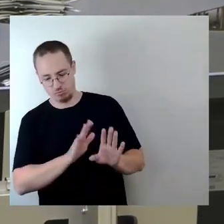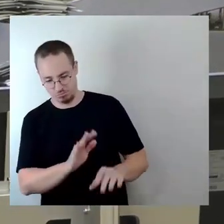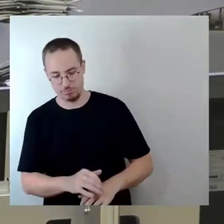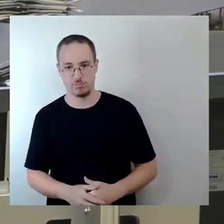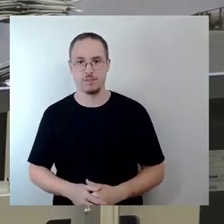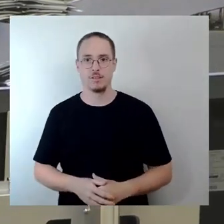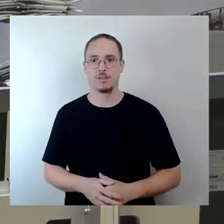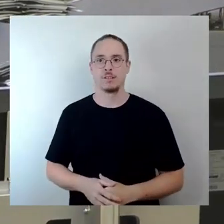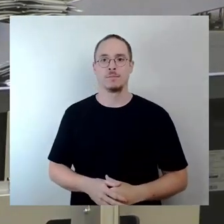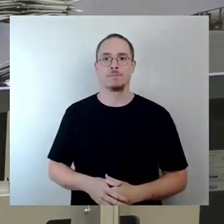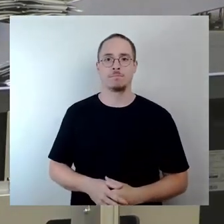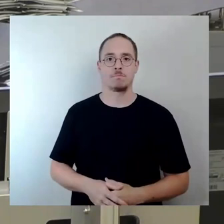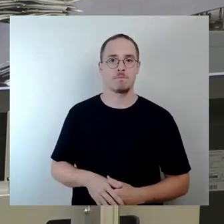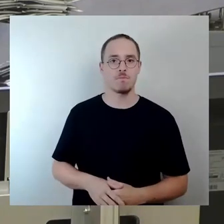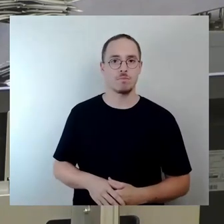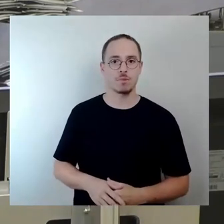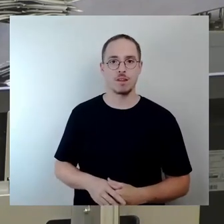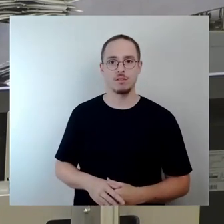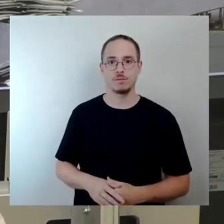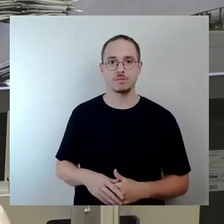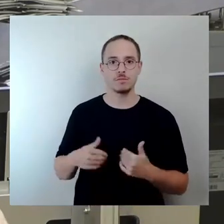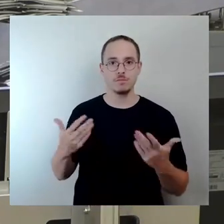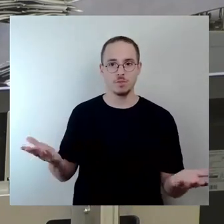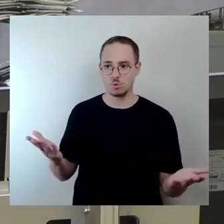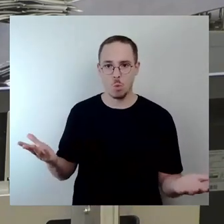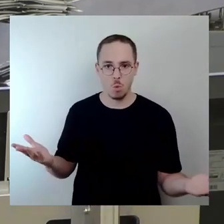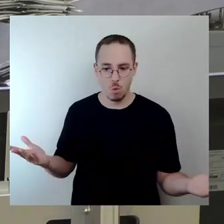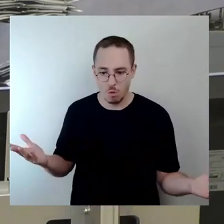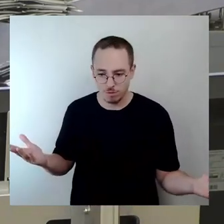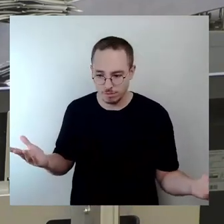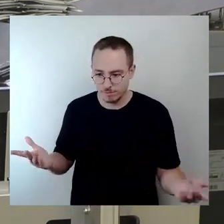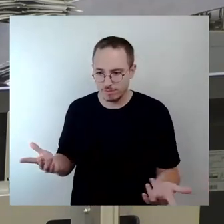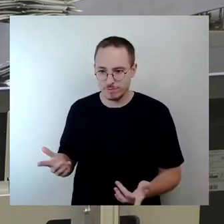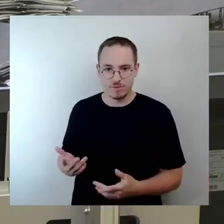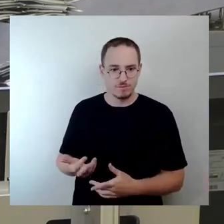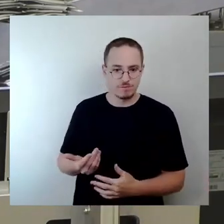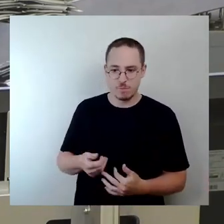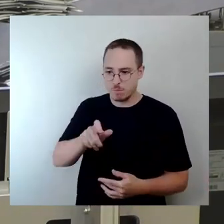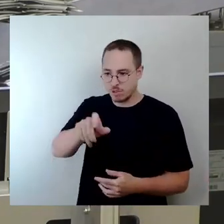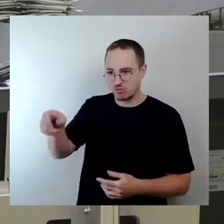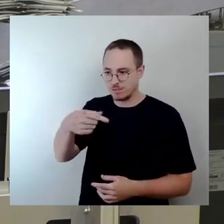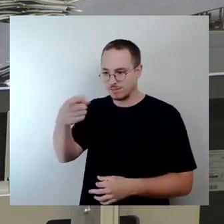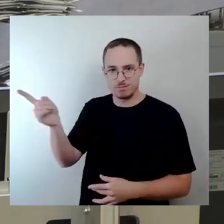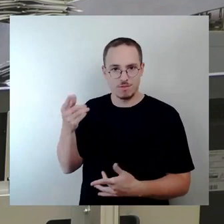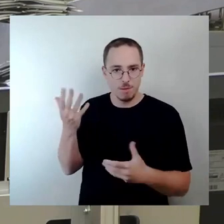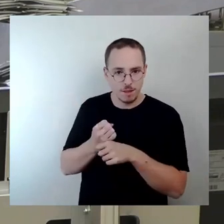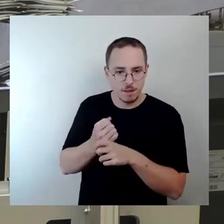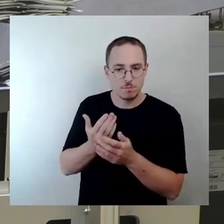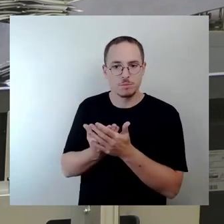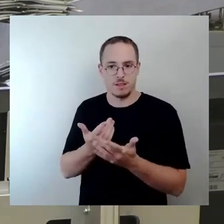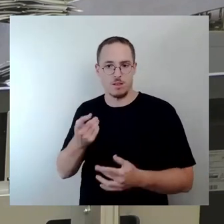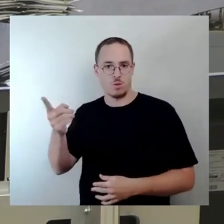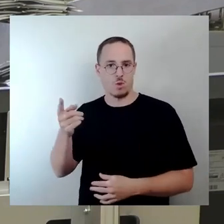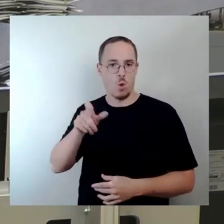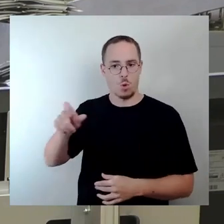Schande ist, wie mit den Leuten umgegangen wird, und das fängt an, bei Leuten, die in der Neustadt die BRN organisieren, die